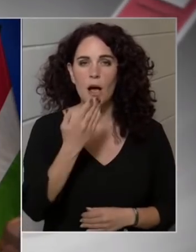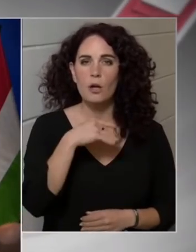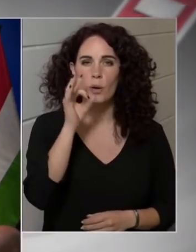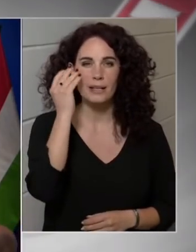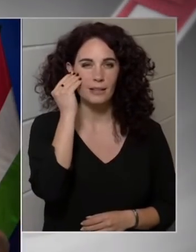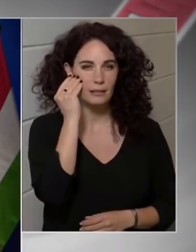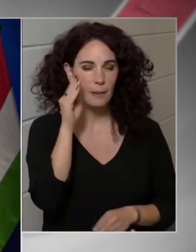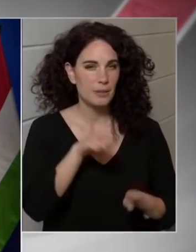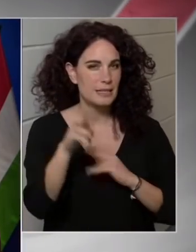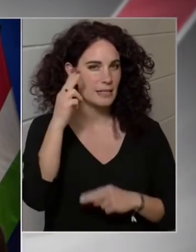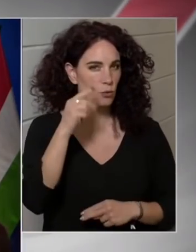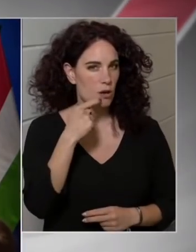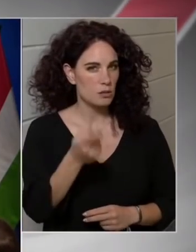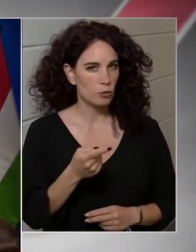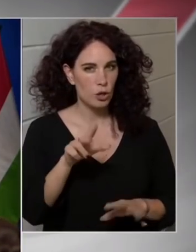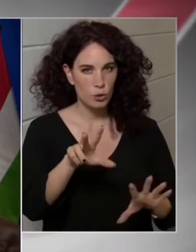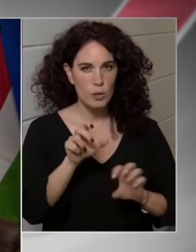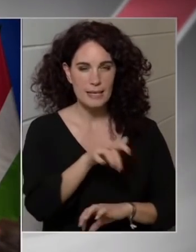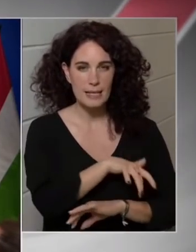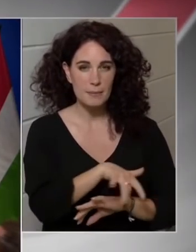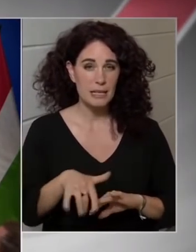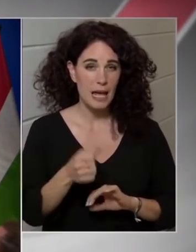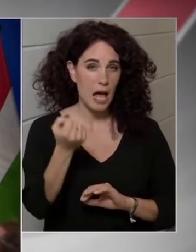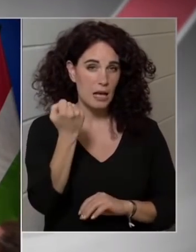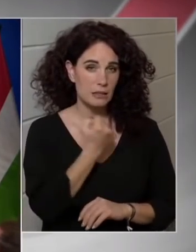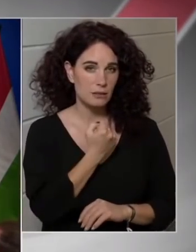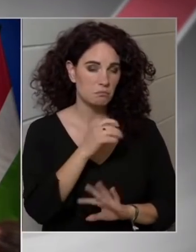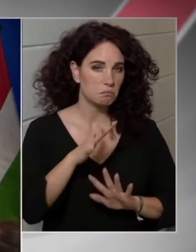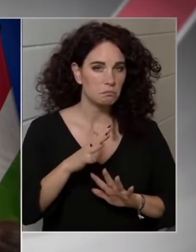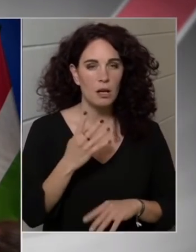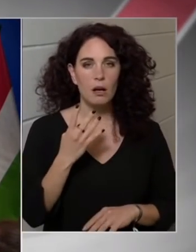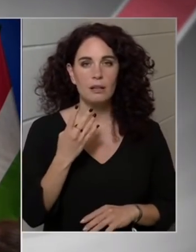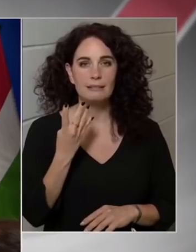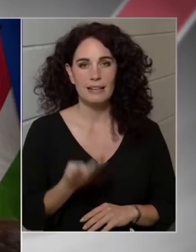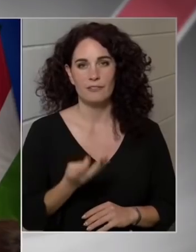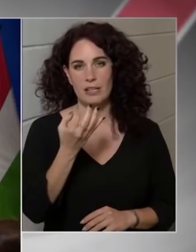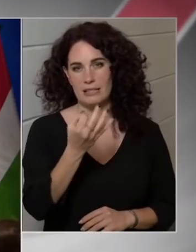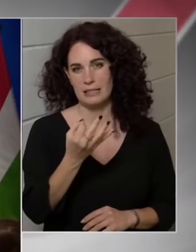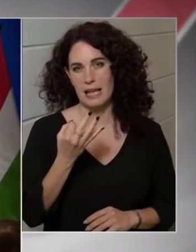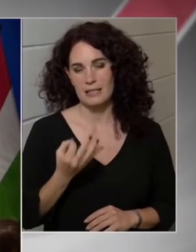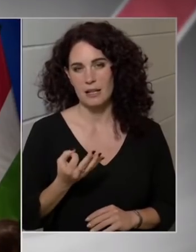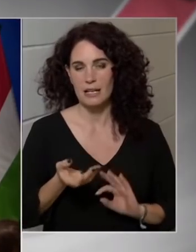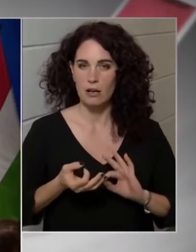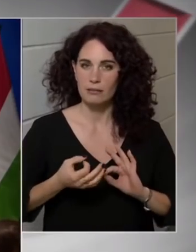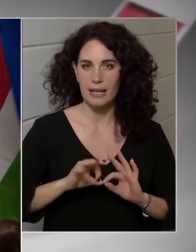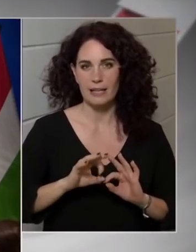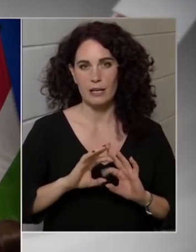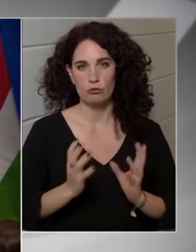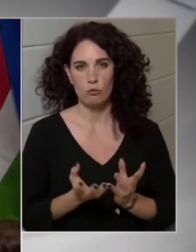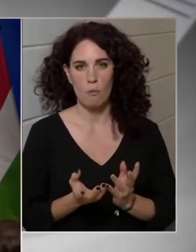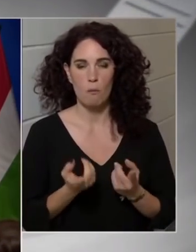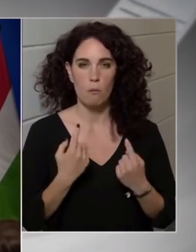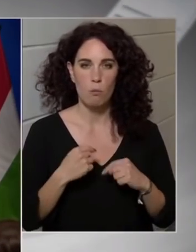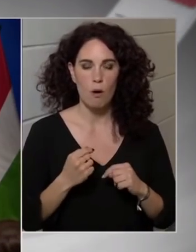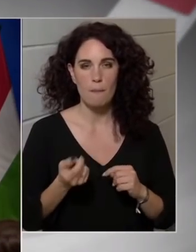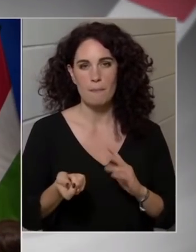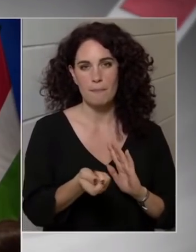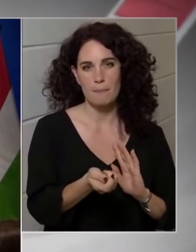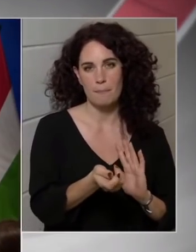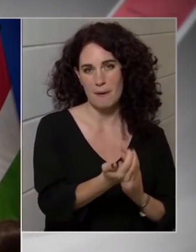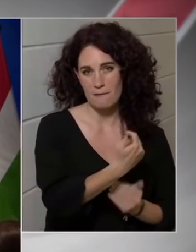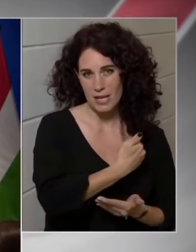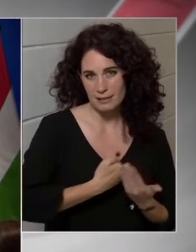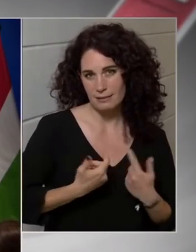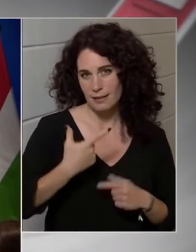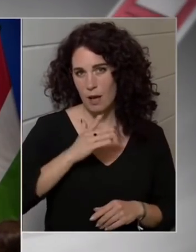hogy a miniszter úr azt mondta, hogy ez a 800 milliárd, ez nagyjából a 40 százalékkal teljes csomagnak, tehát ez a bevételi oldal, ami 40 százalék és 60